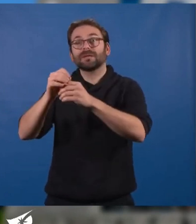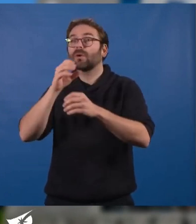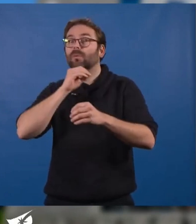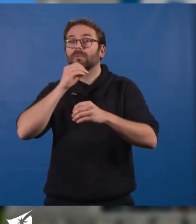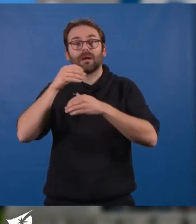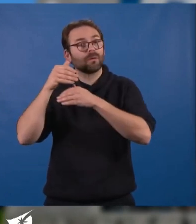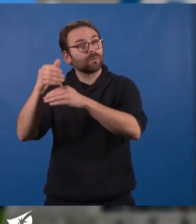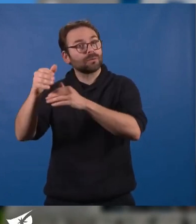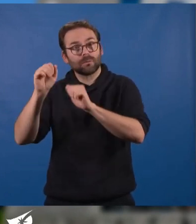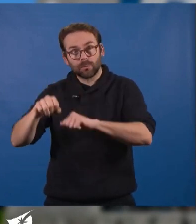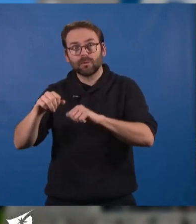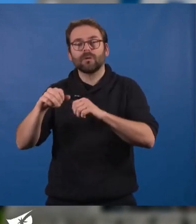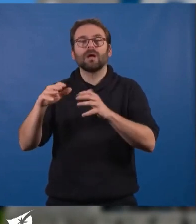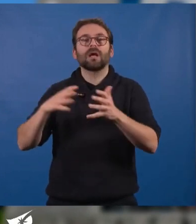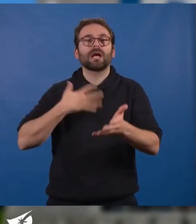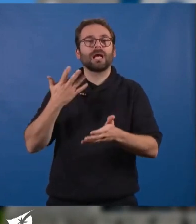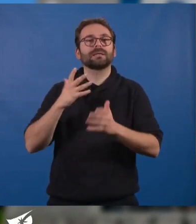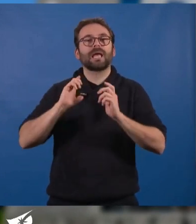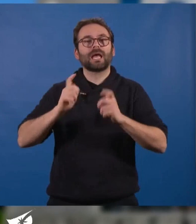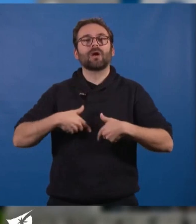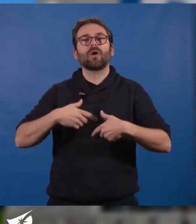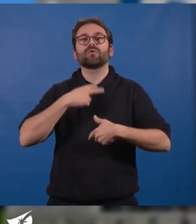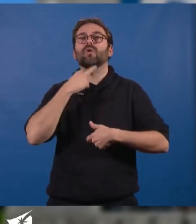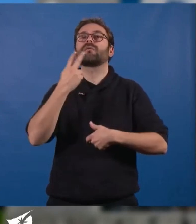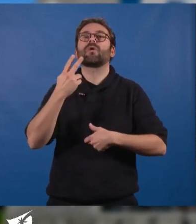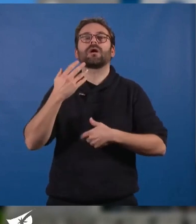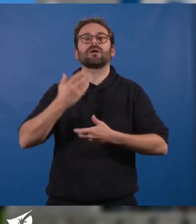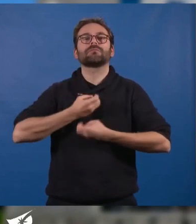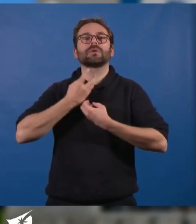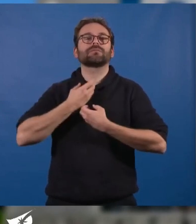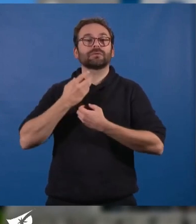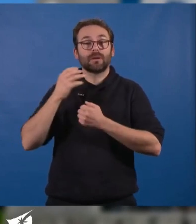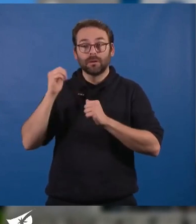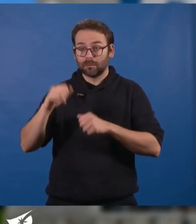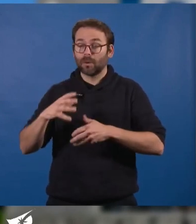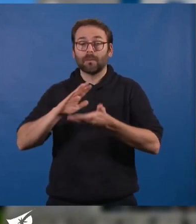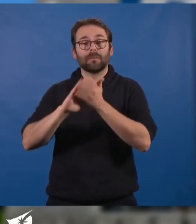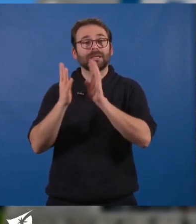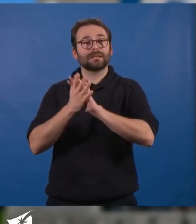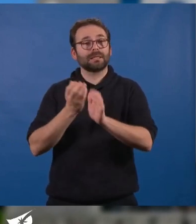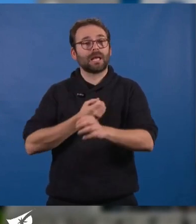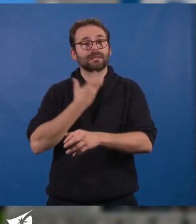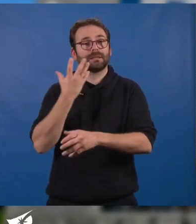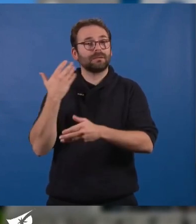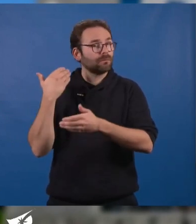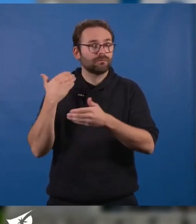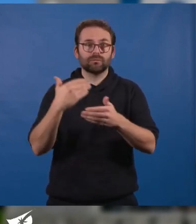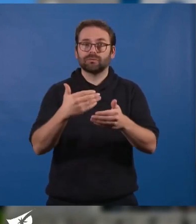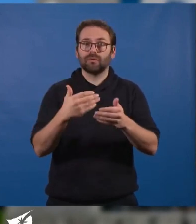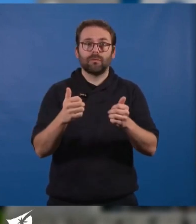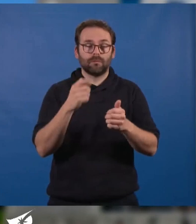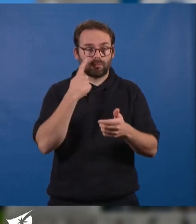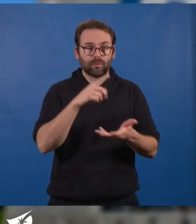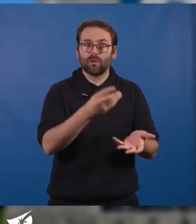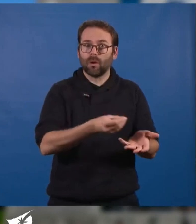avec une école de la voix, de rendre disponibles ses pratiques artistiques à des enfants